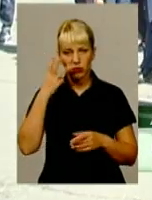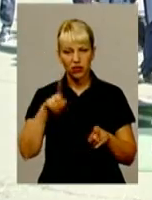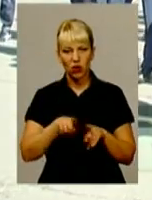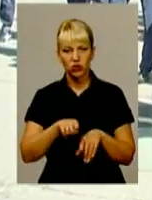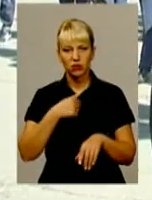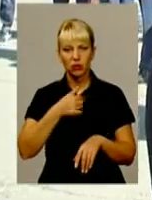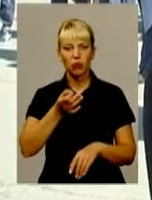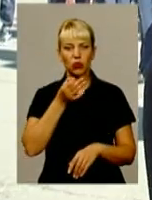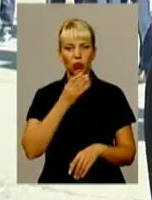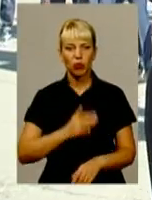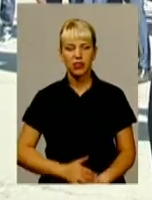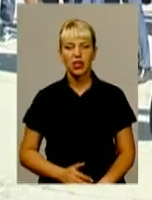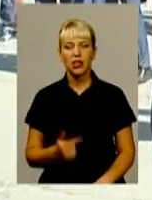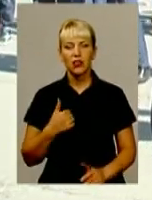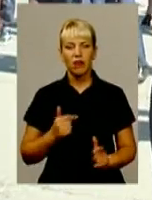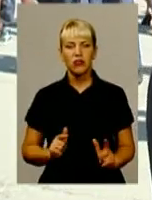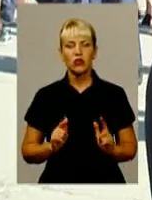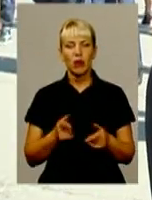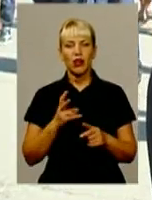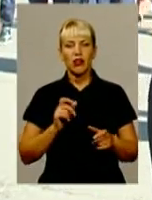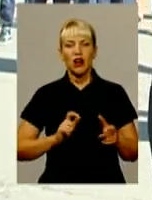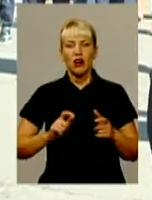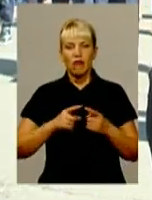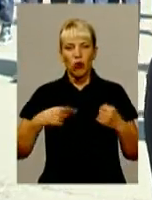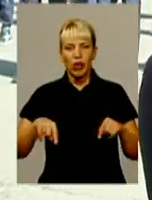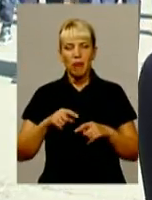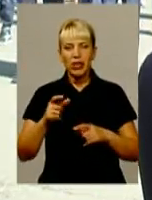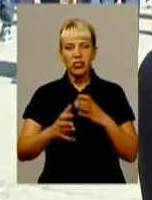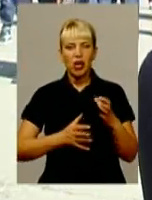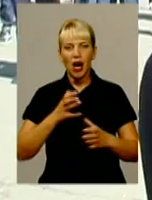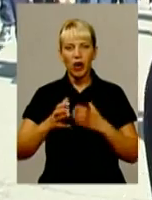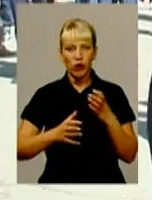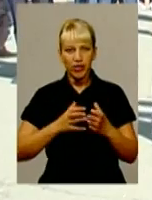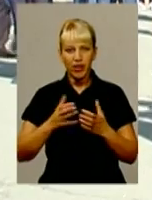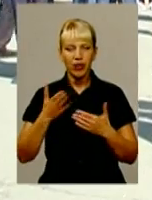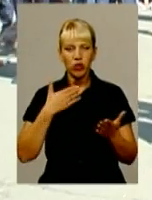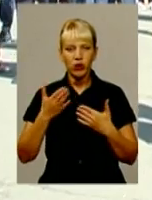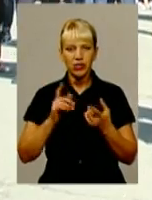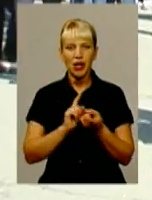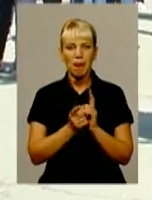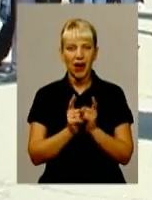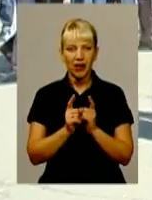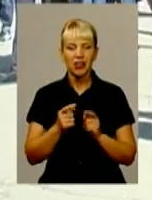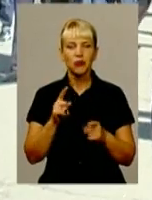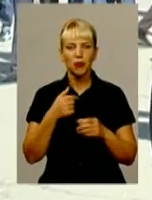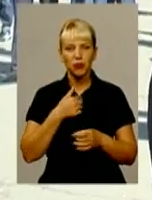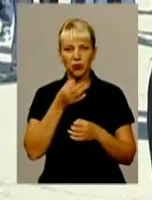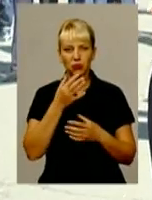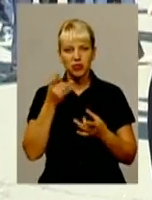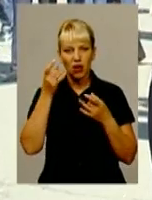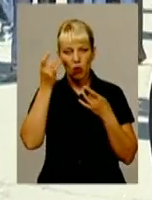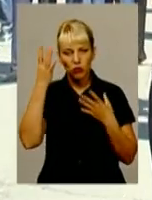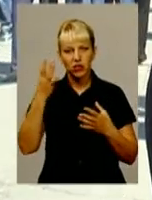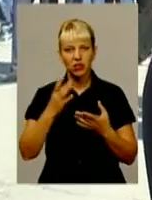дуже подобається. Я вступила на факультет міжнародній відносинний переклад, тому що я полюбляю гуманітарні науки і